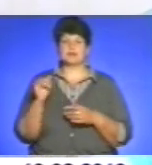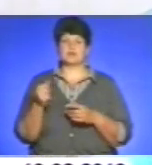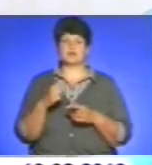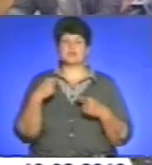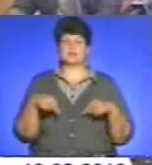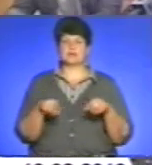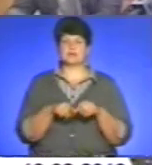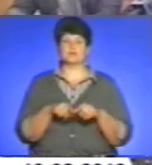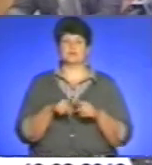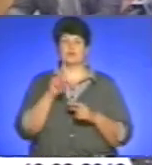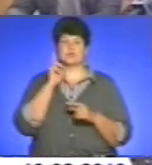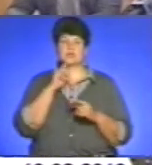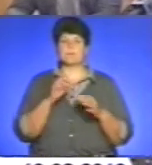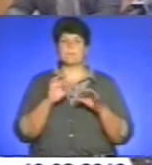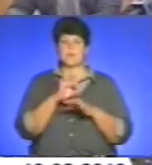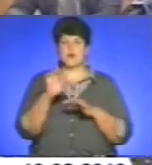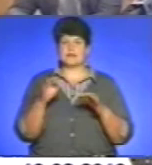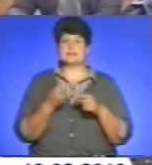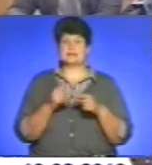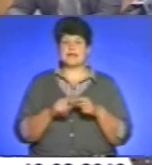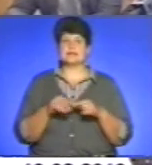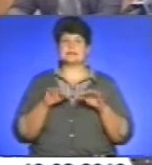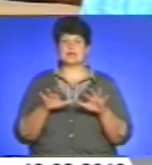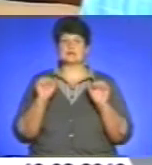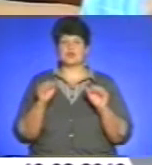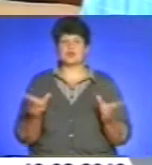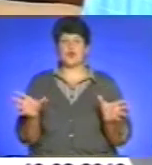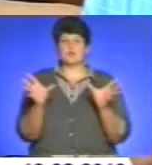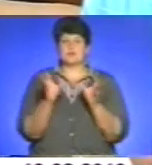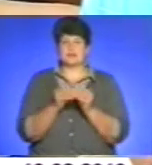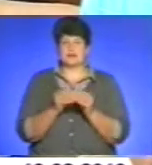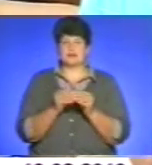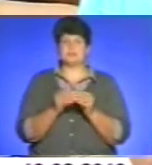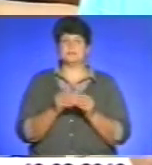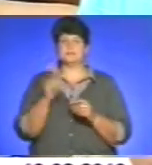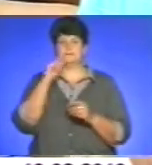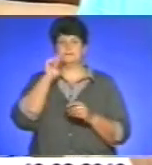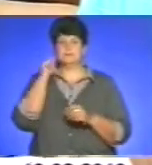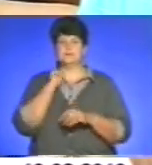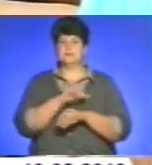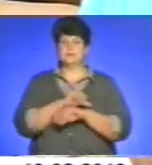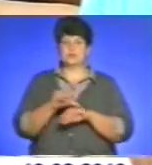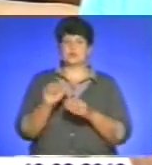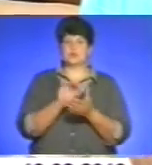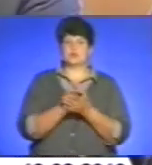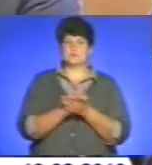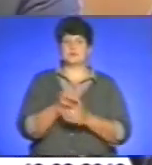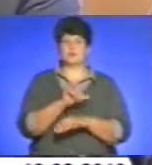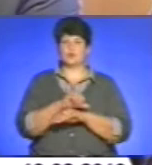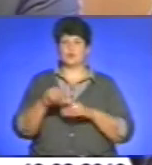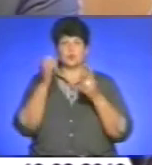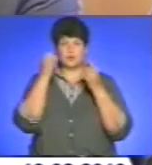проєктів та ініціатив. Цей захід допоможе об'єднати вихідців з України, а також ознайомитись із зарубіжною культурою. Ми